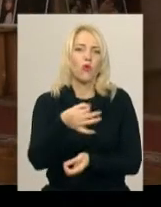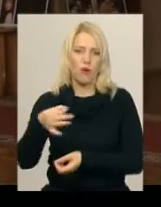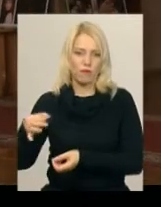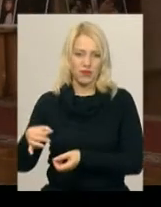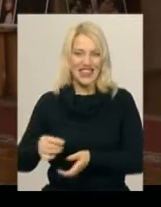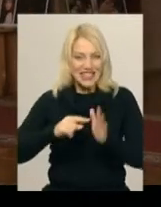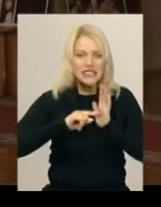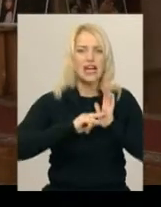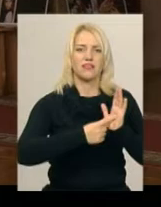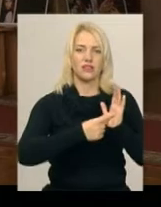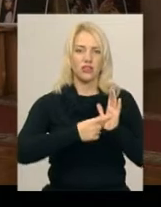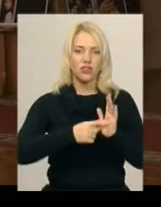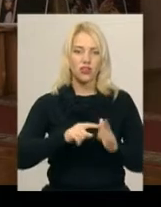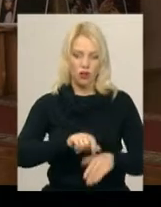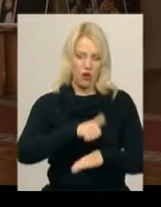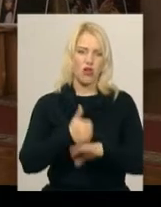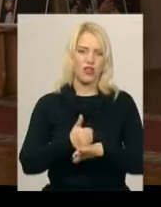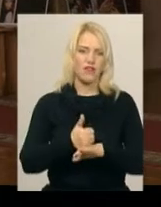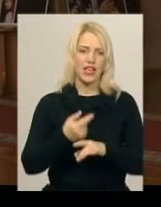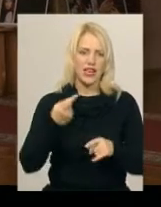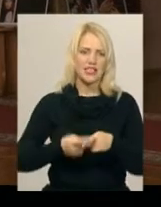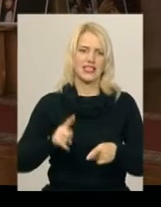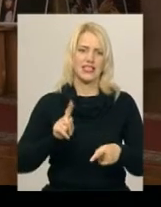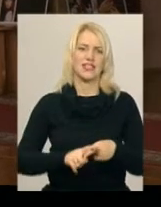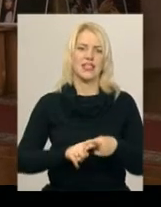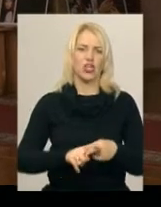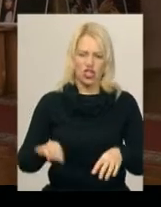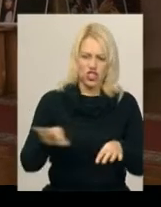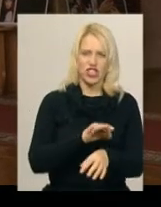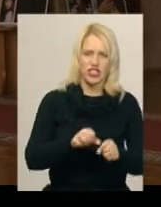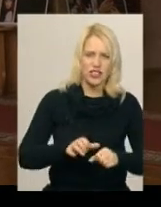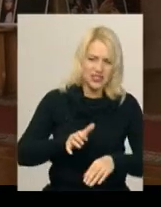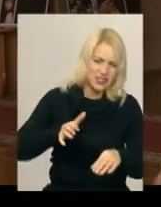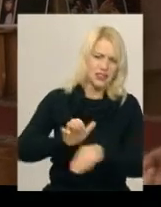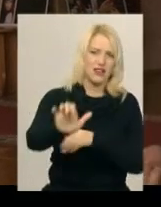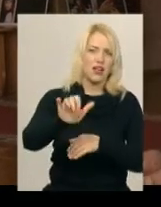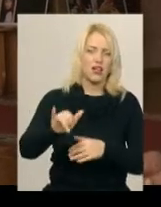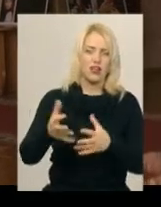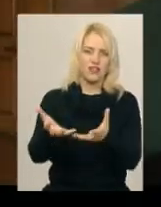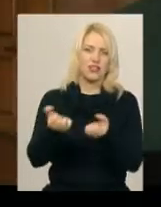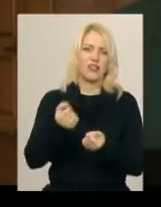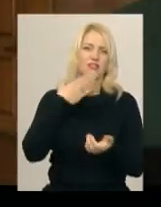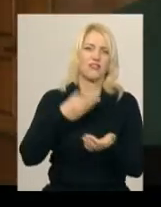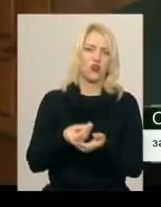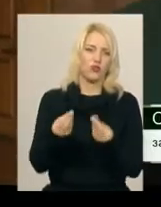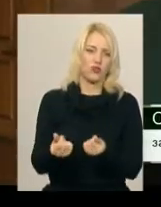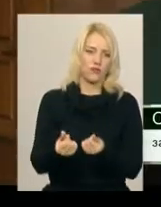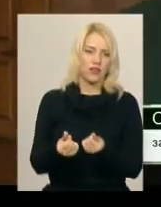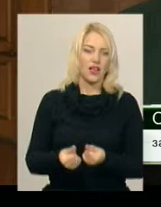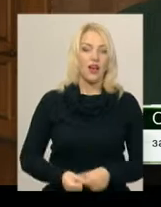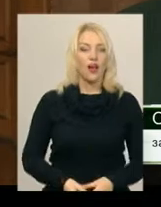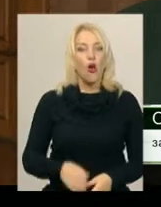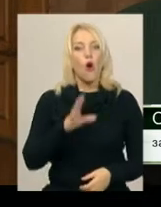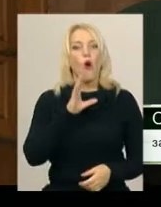Настирно йде, їй головне – це здихатись, вженити і отримати за це свій гонорар. Анучкін –